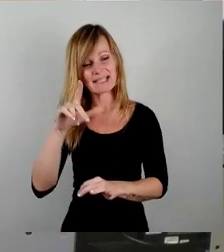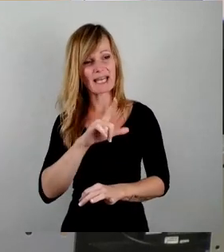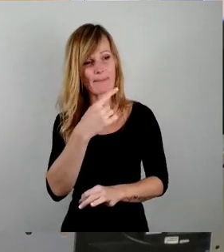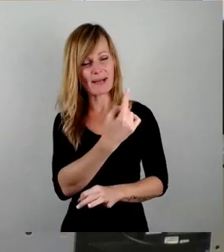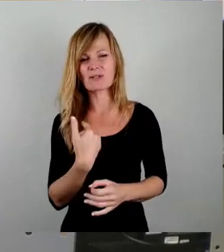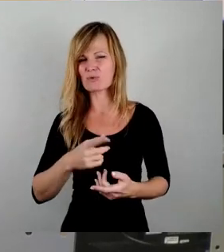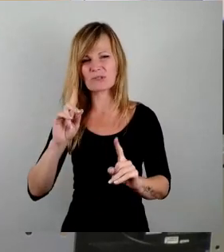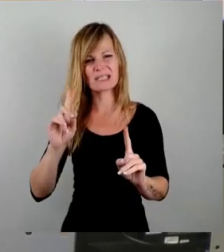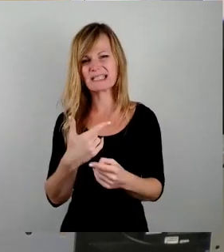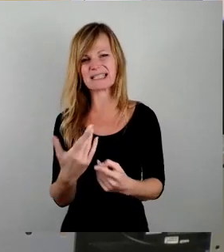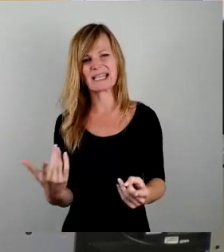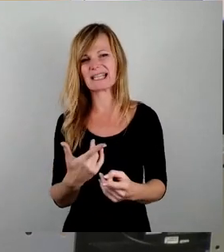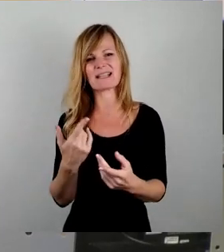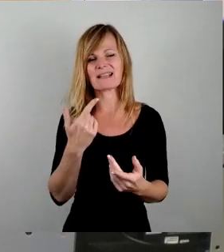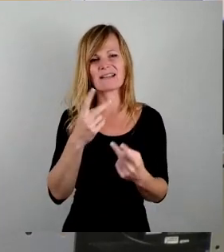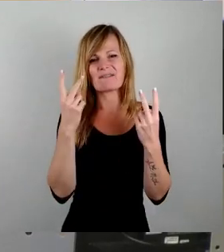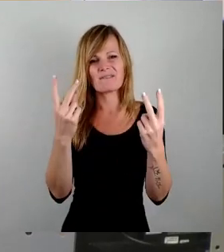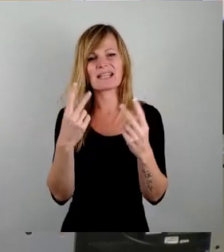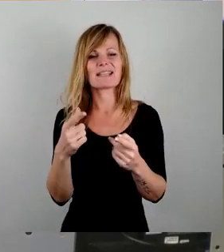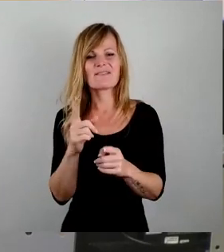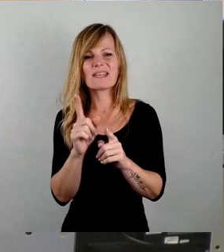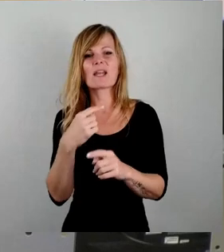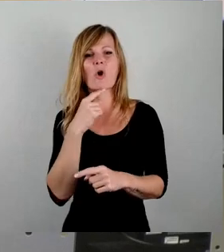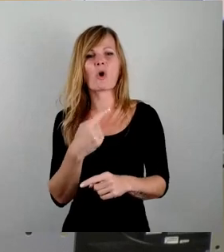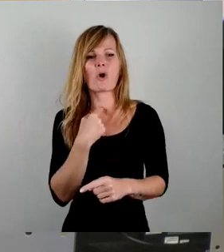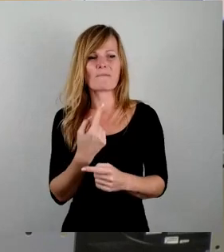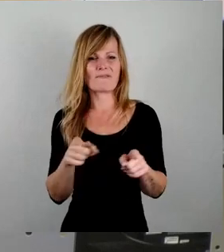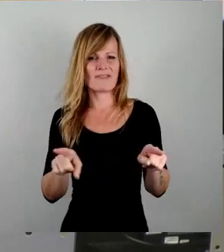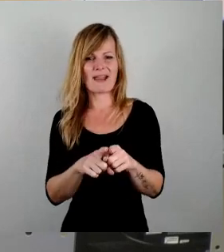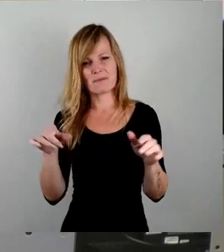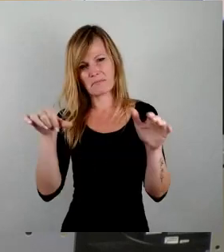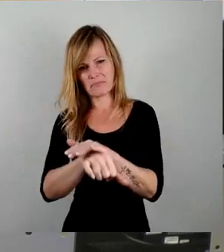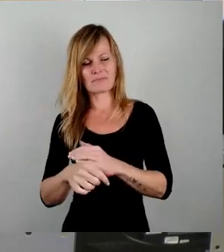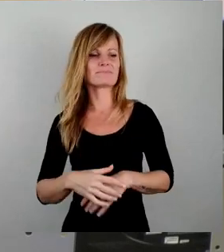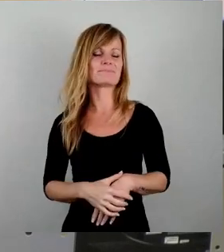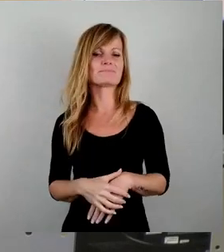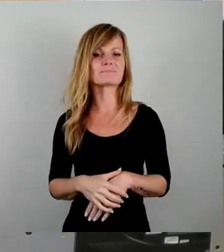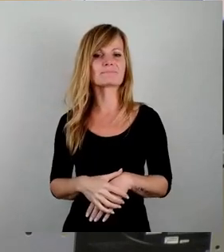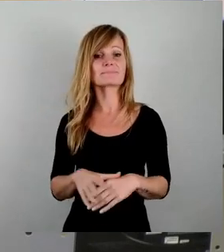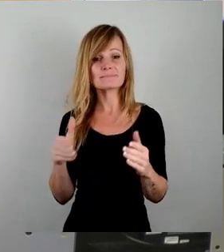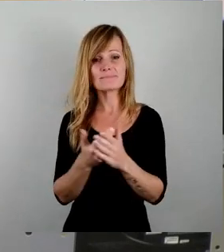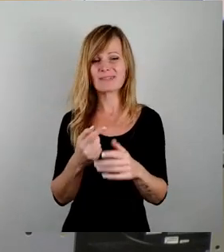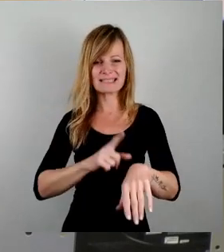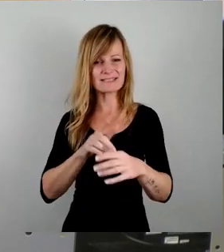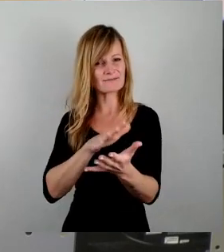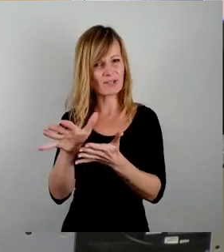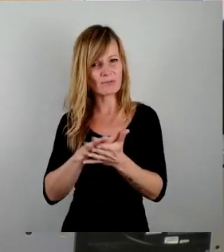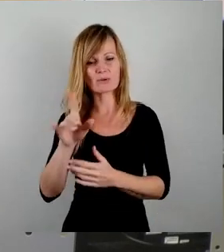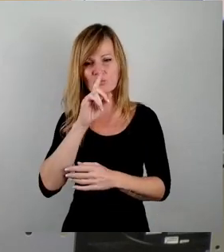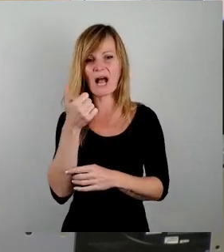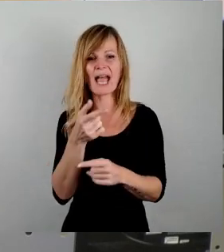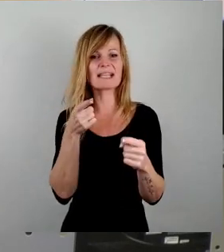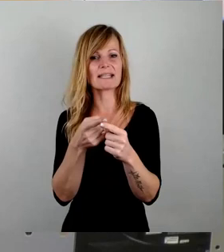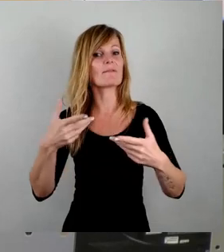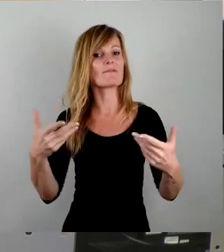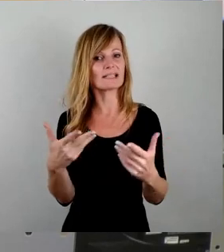wie ein Kropf. Sie verschwendet die Zeit der hier ehrenamtlich tätigen Räte und dient nur einem einzigen Zweck, nämlich